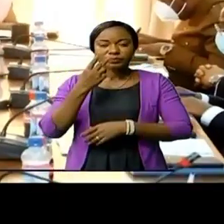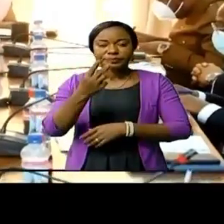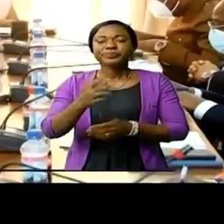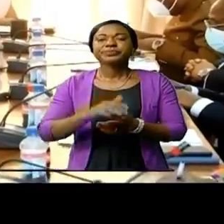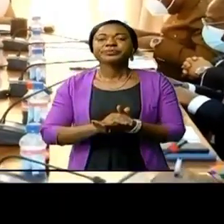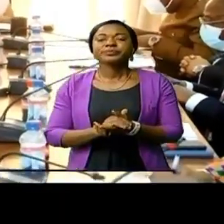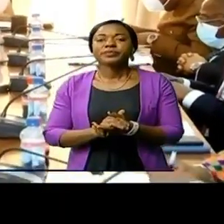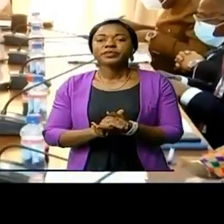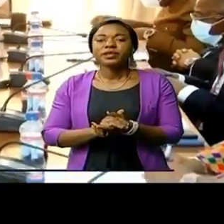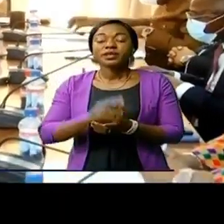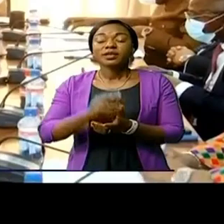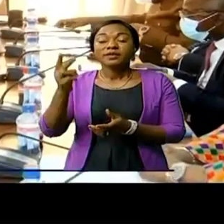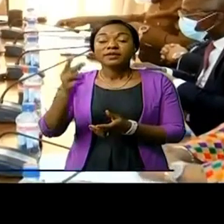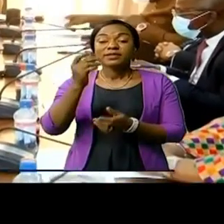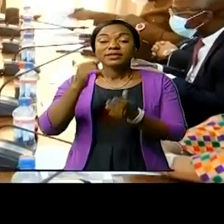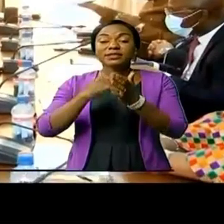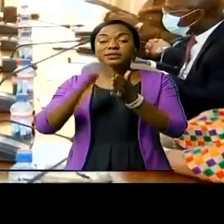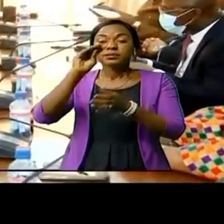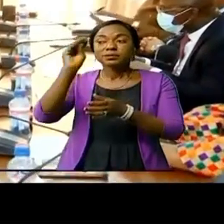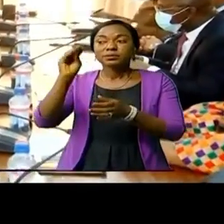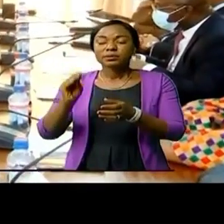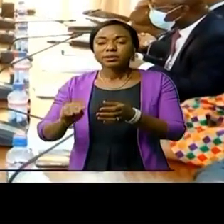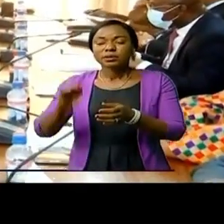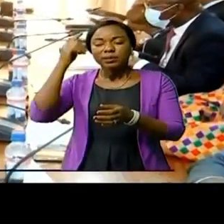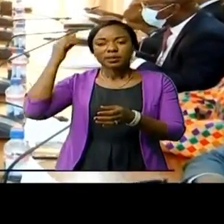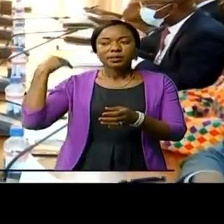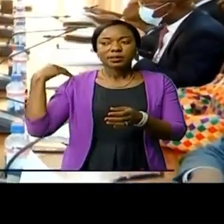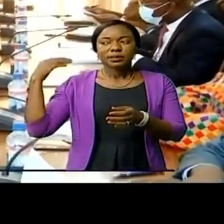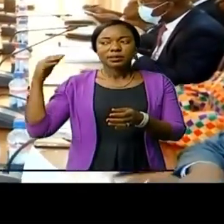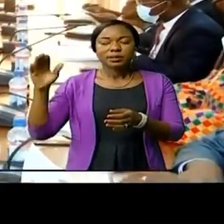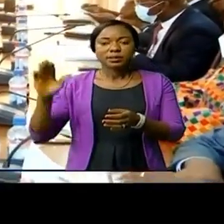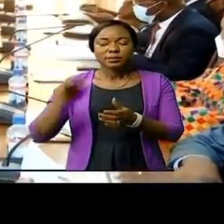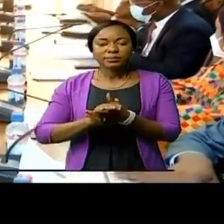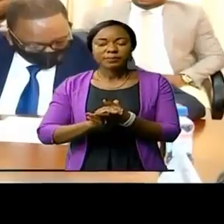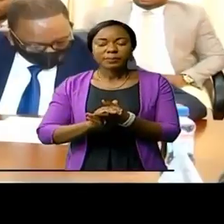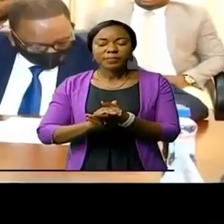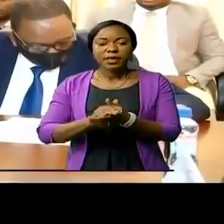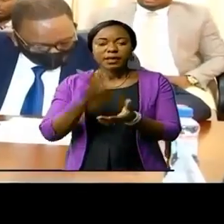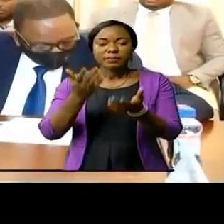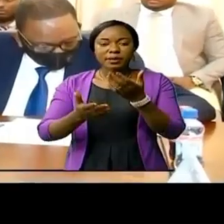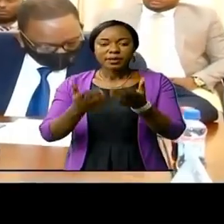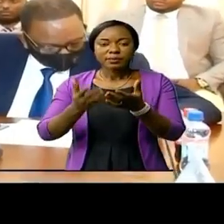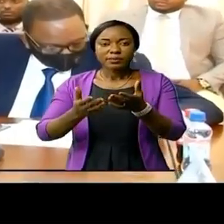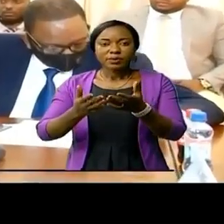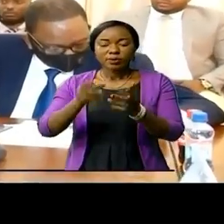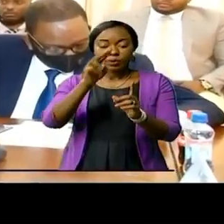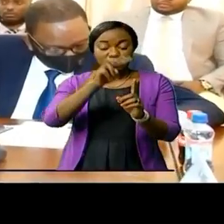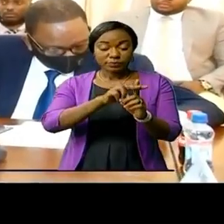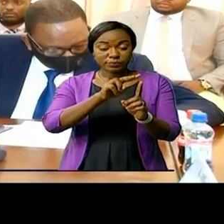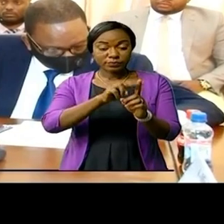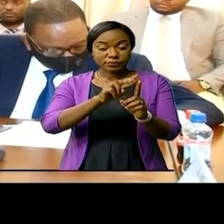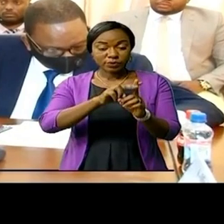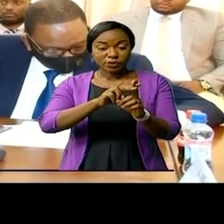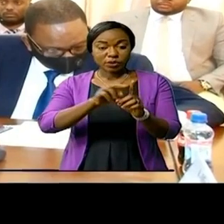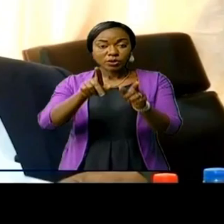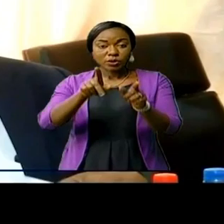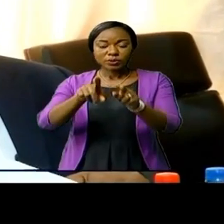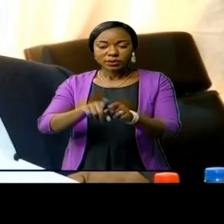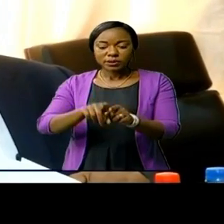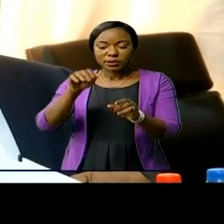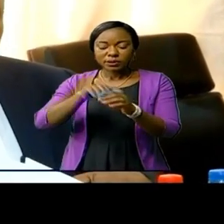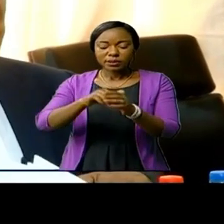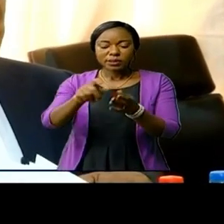106% de mobilisation des recettes publiques de l'État par les régies financières par rapport aux prévisions réajustées dans le contrat de performance,